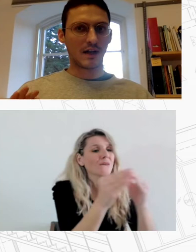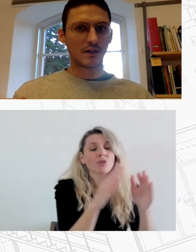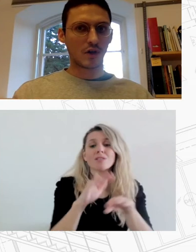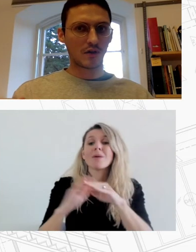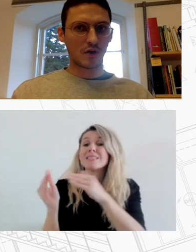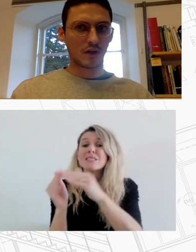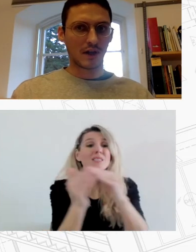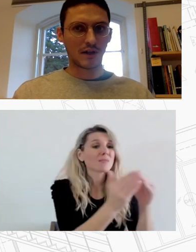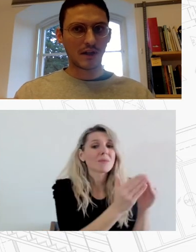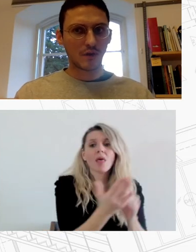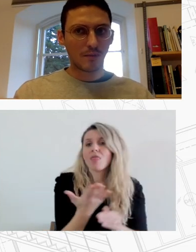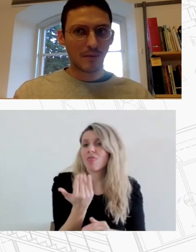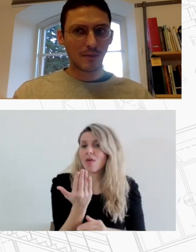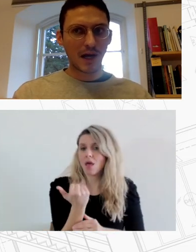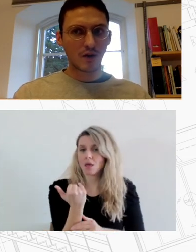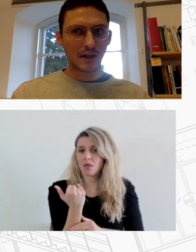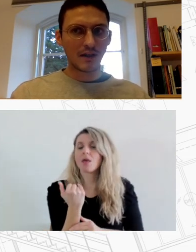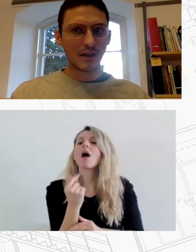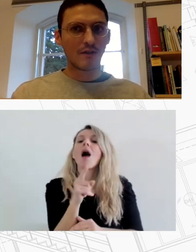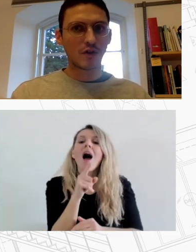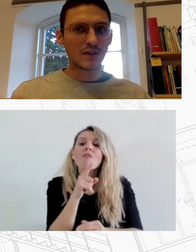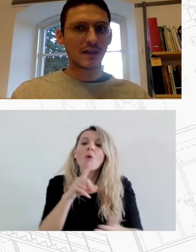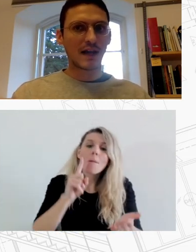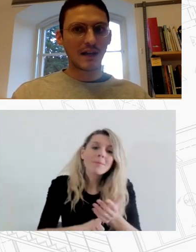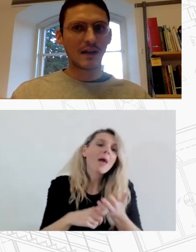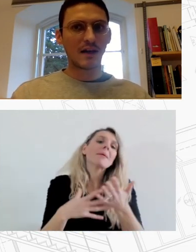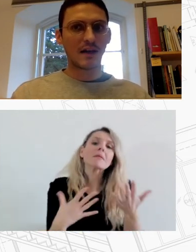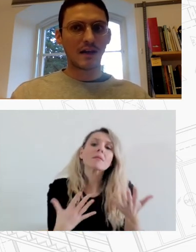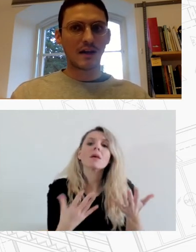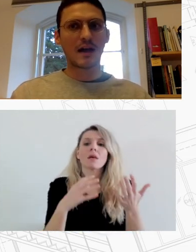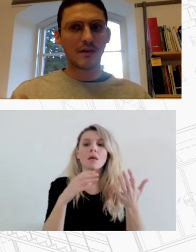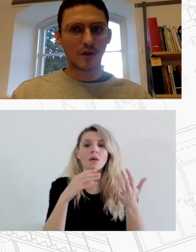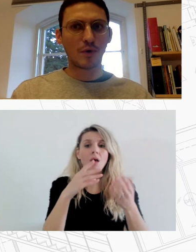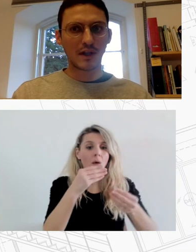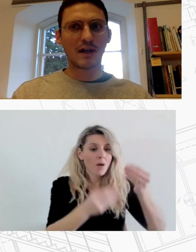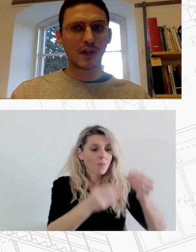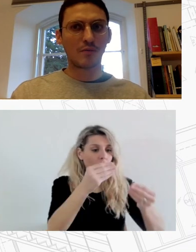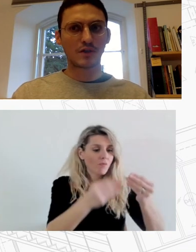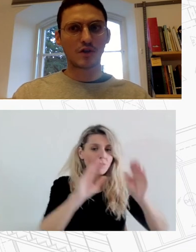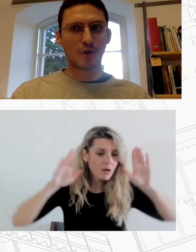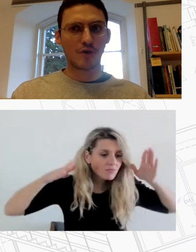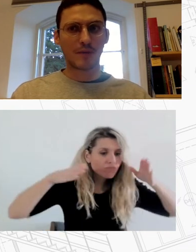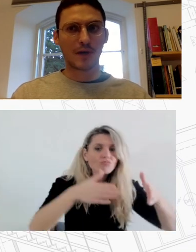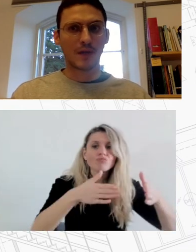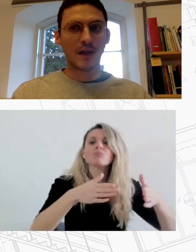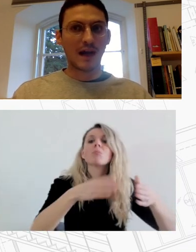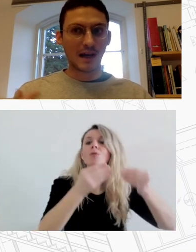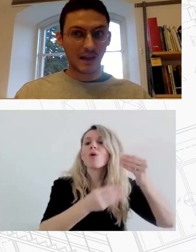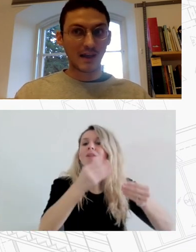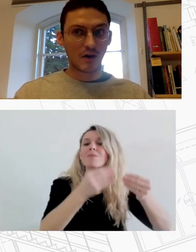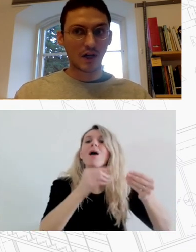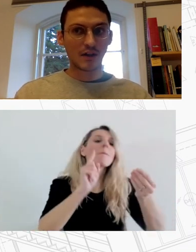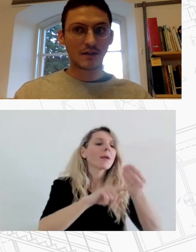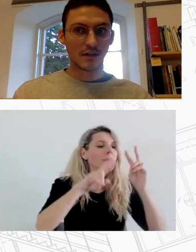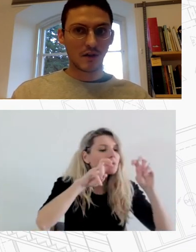λέξη στη λέξη ορατότητα και αυτό που πρέπει μάλλον να γίνει είναι να φωτίζεται καλύτερα αυτό που αντιλαμβανόμαστε ως πρόβλημα αλλά